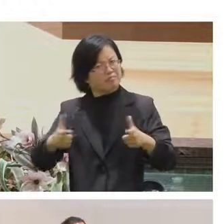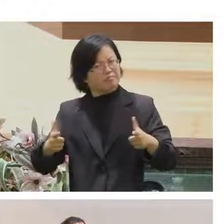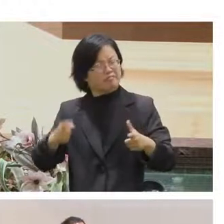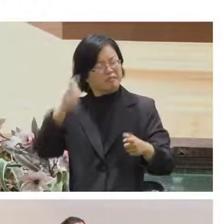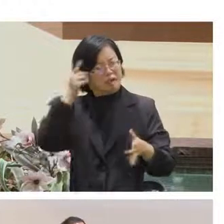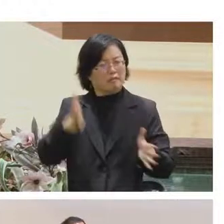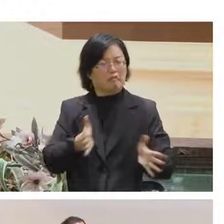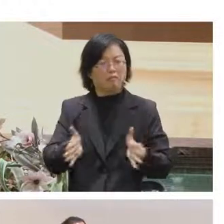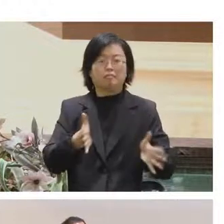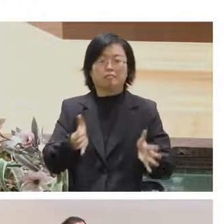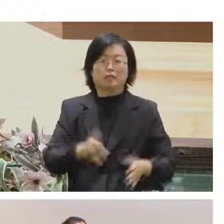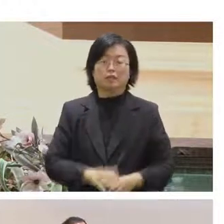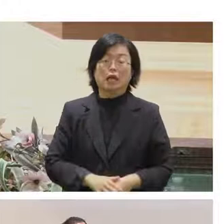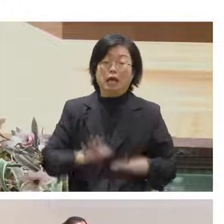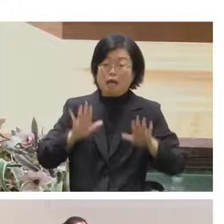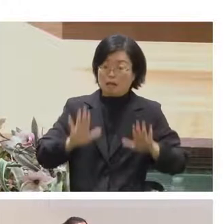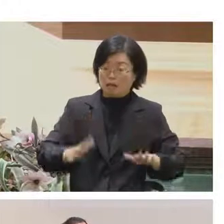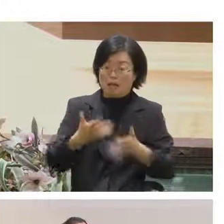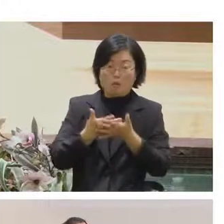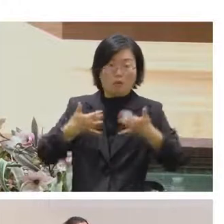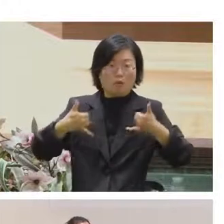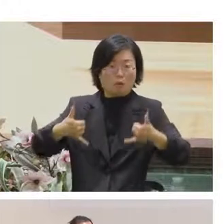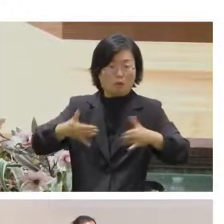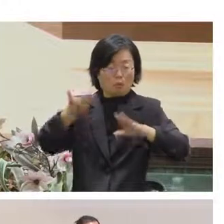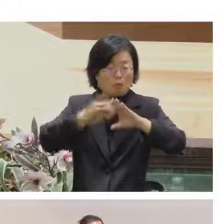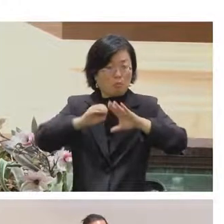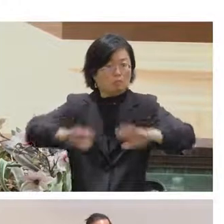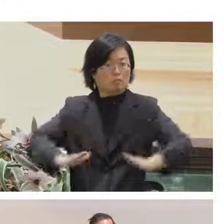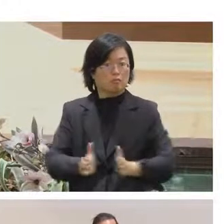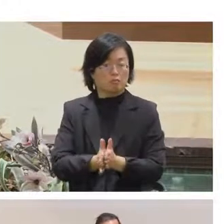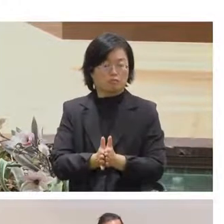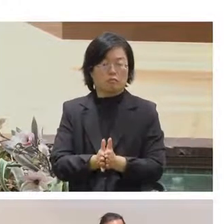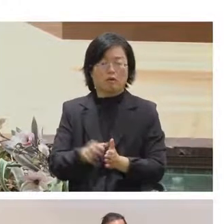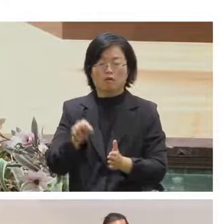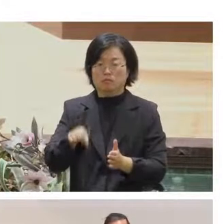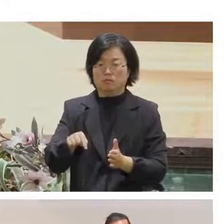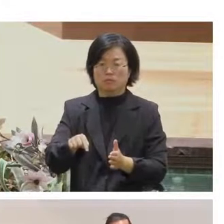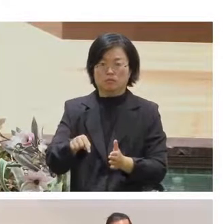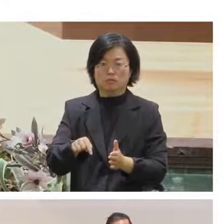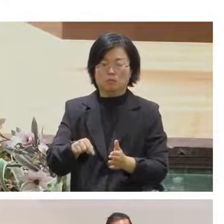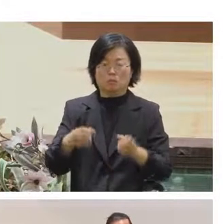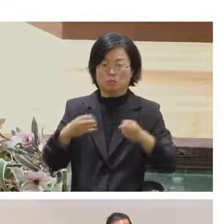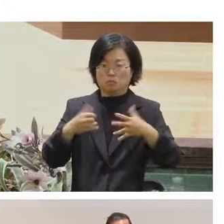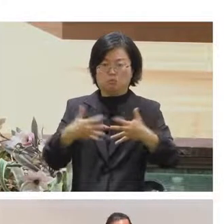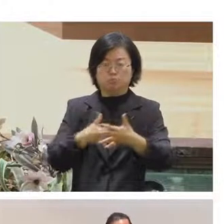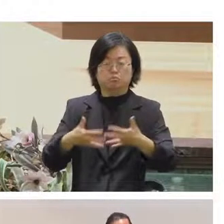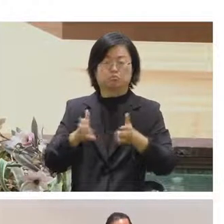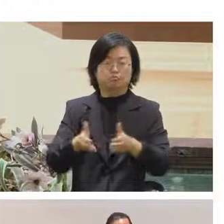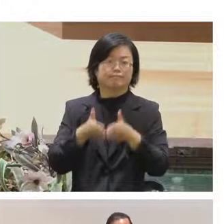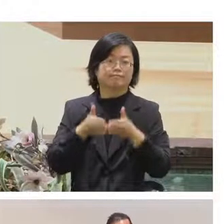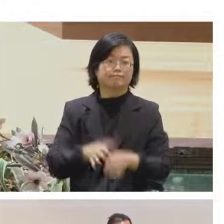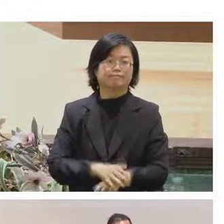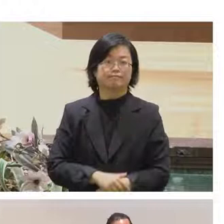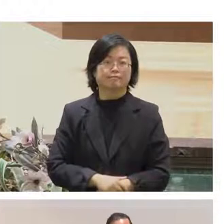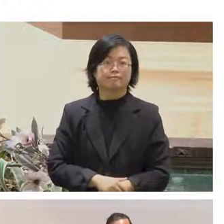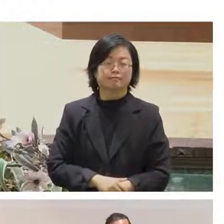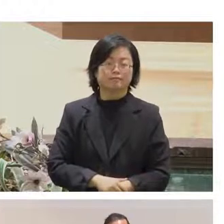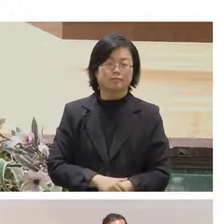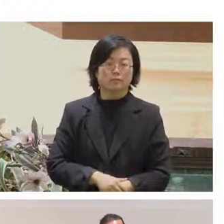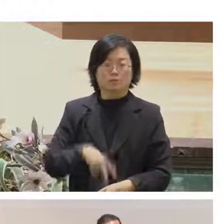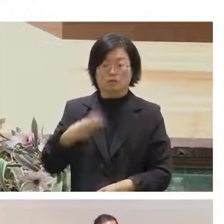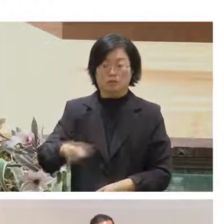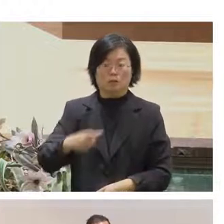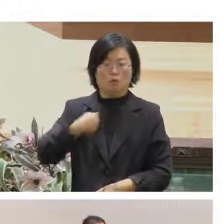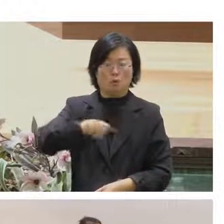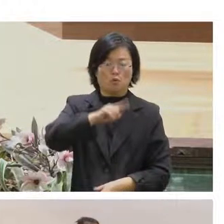線上直播的時候也是有很重要的事情就是要溝通整合OK好那接下來我們後來也就是去外交部